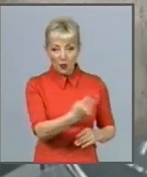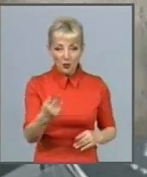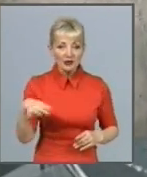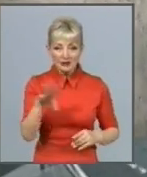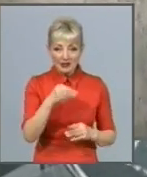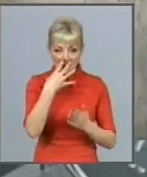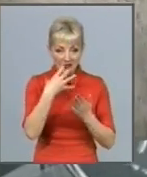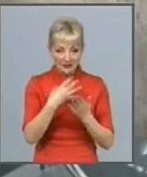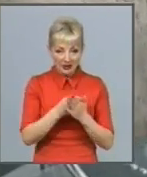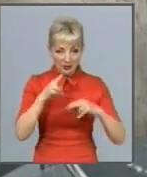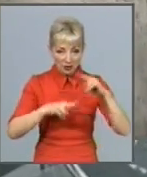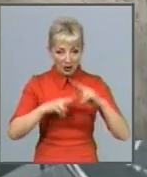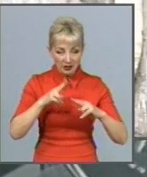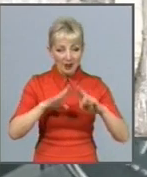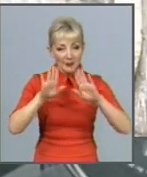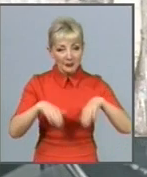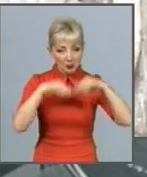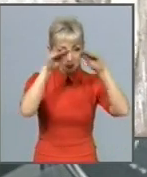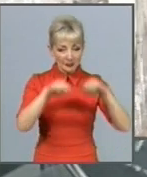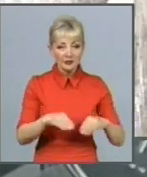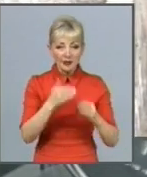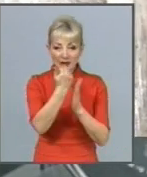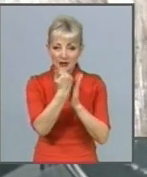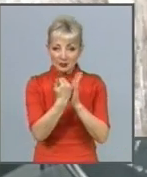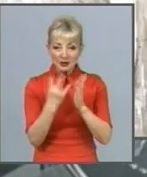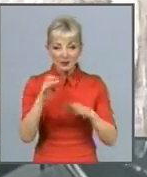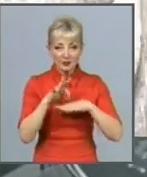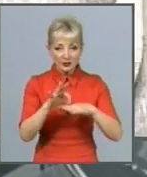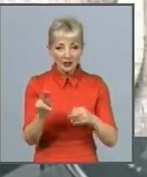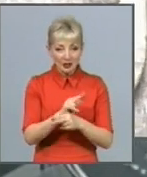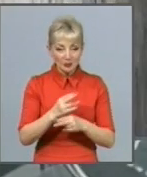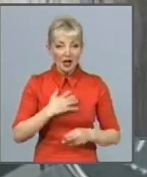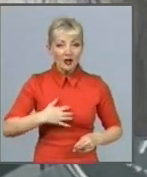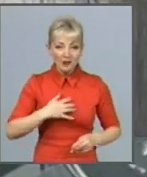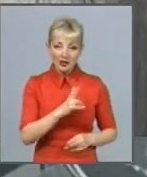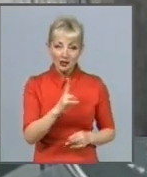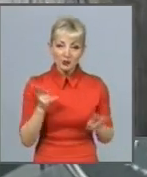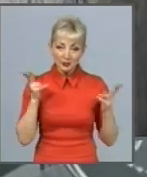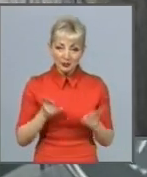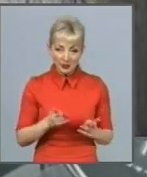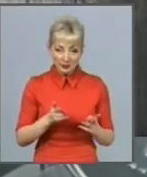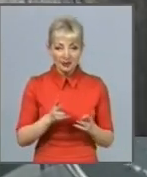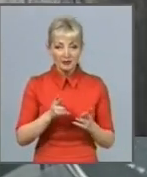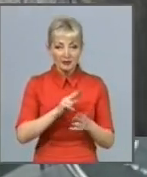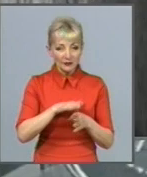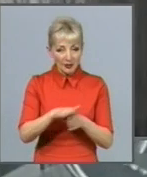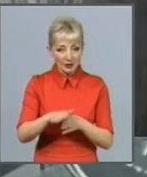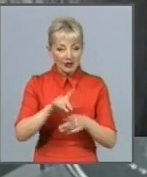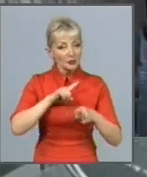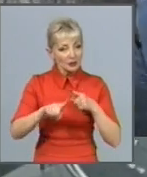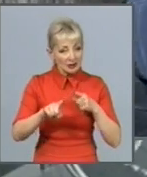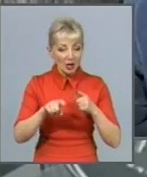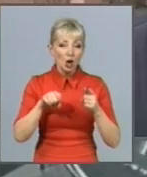чого складається список на проведення ремонтів. Від найважливіших, які потрібно виконати швидко, до поточних, що заносяться у